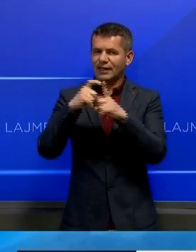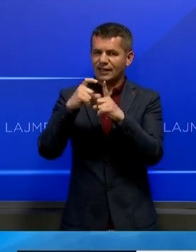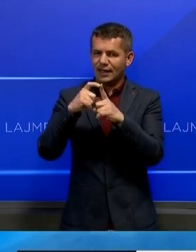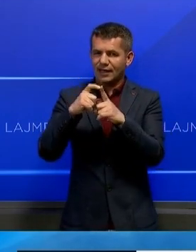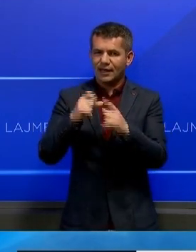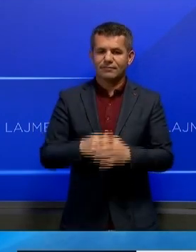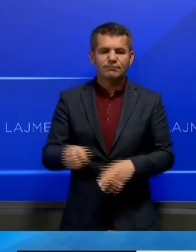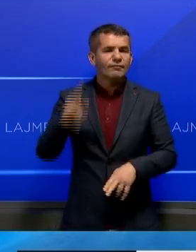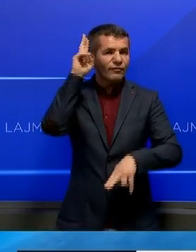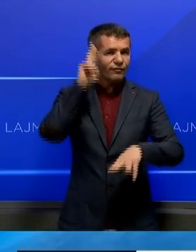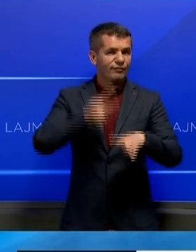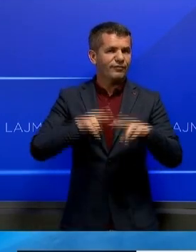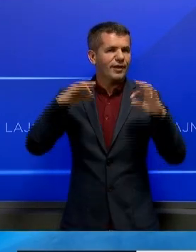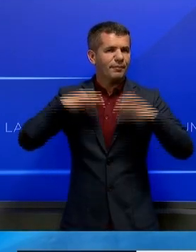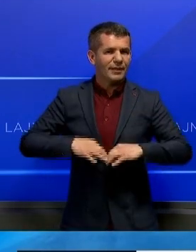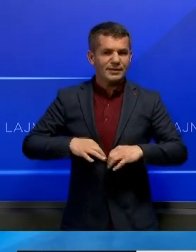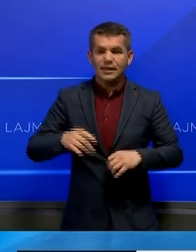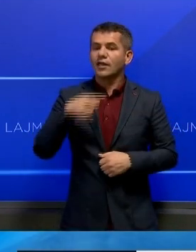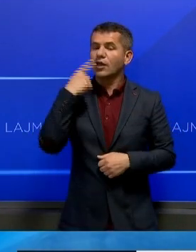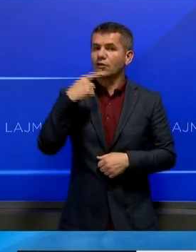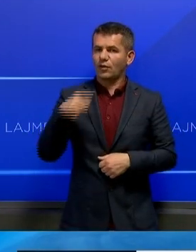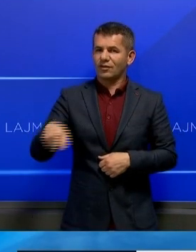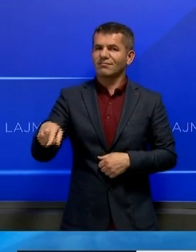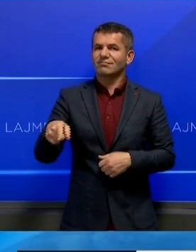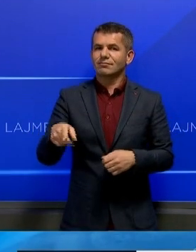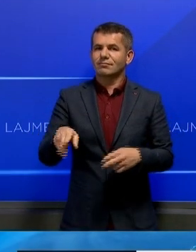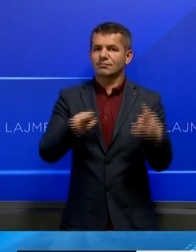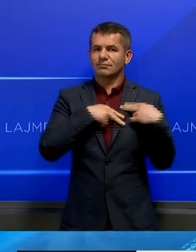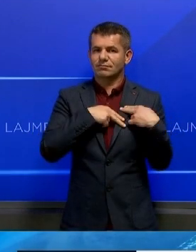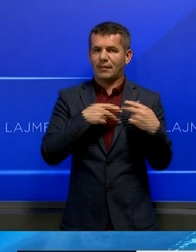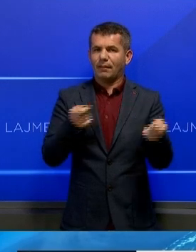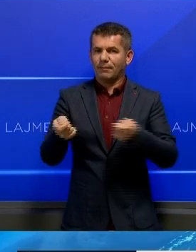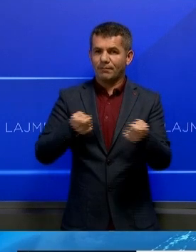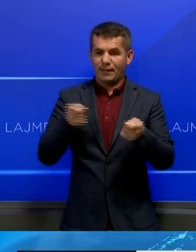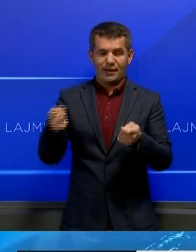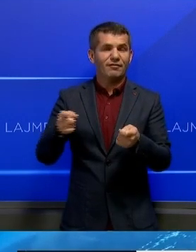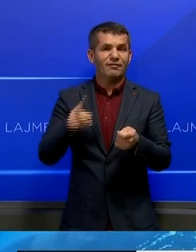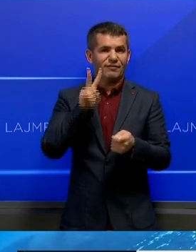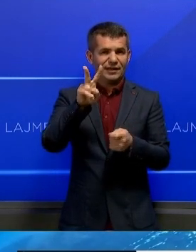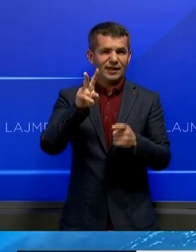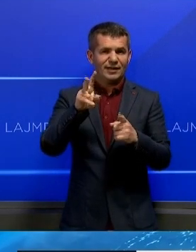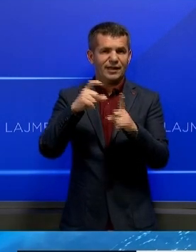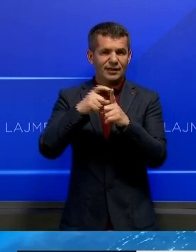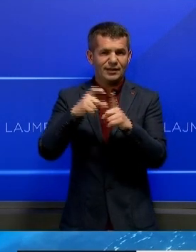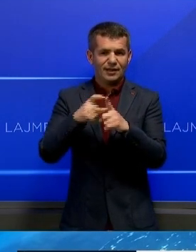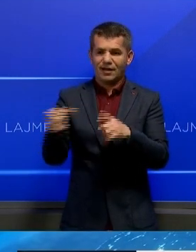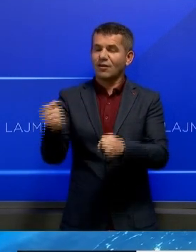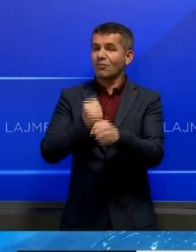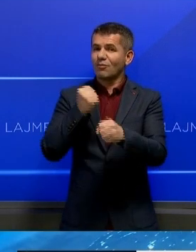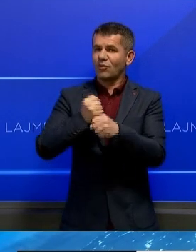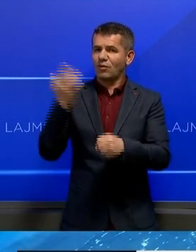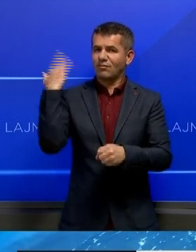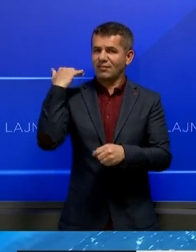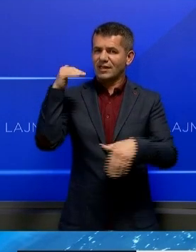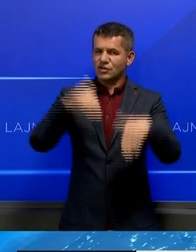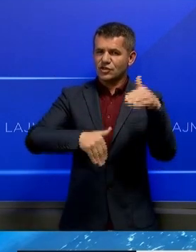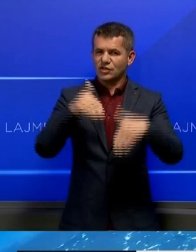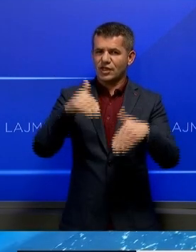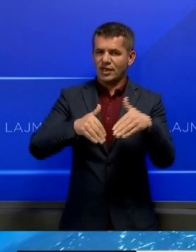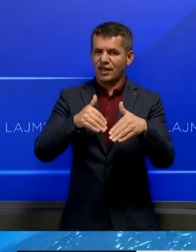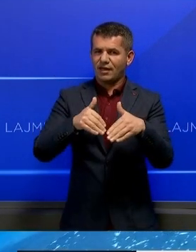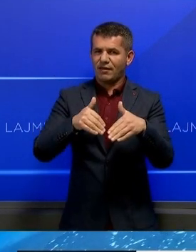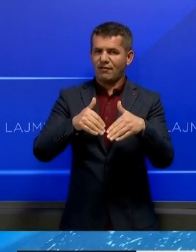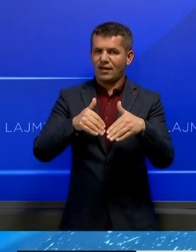Në vendimin e presidentës thuët se kryesuësja e Këqëzës Valdete Daka me veprime të saj gjatë procesit të zxedjeve të